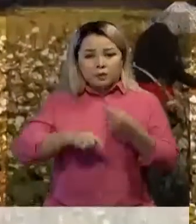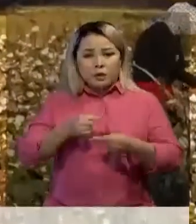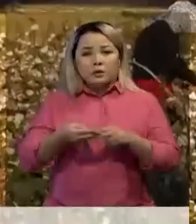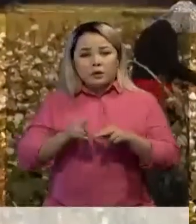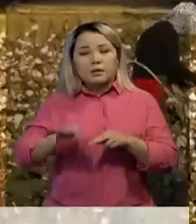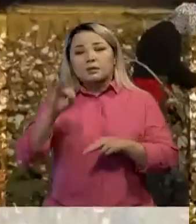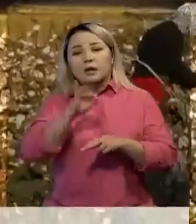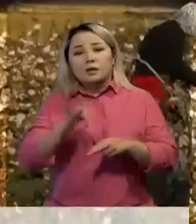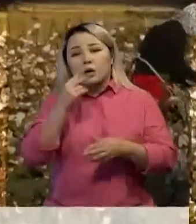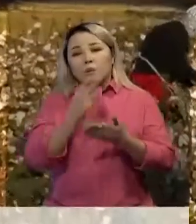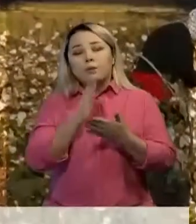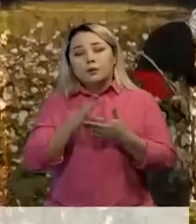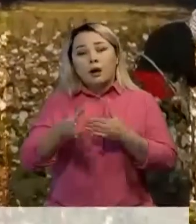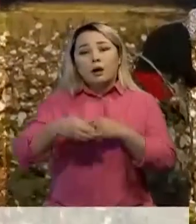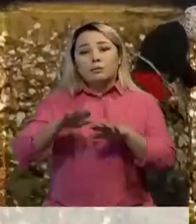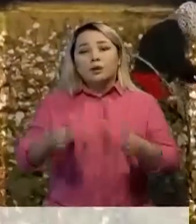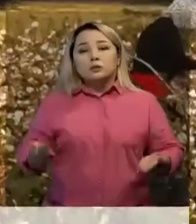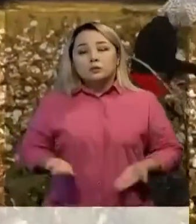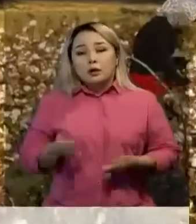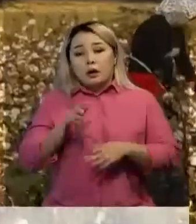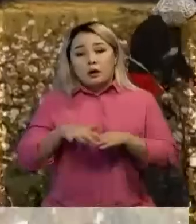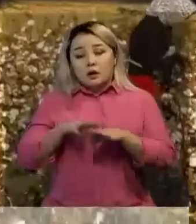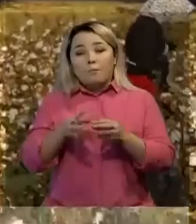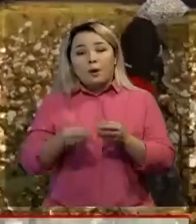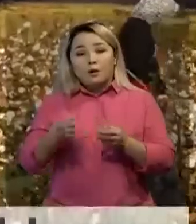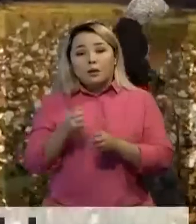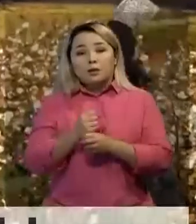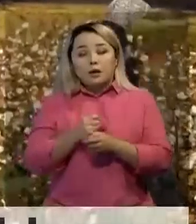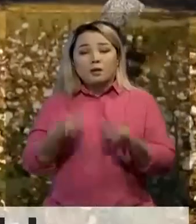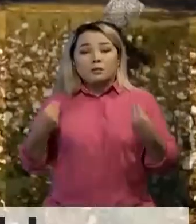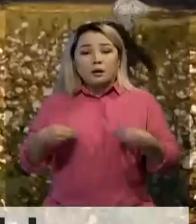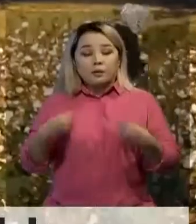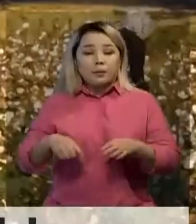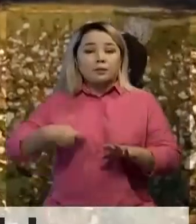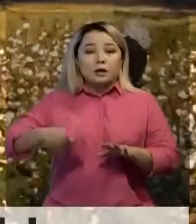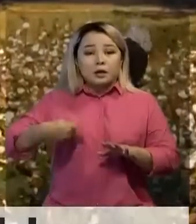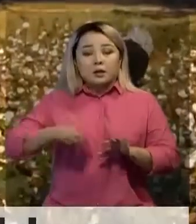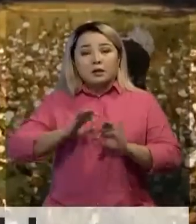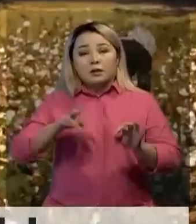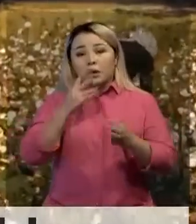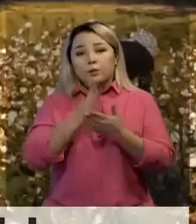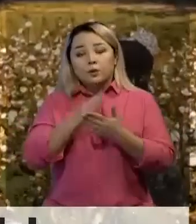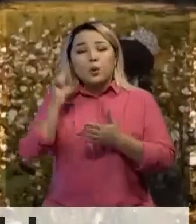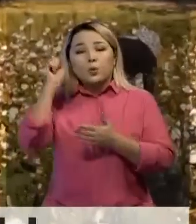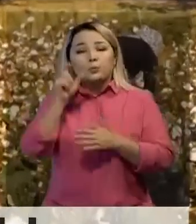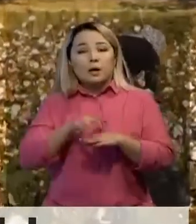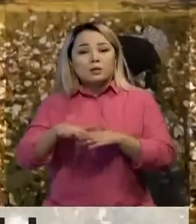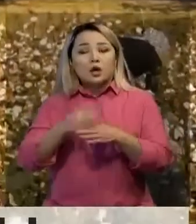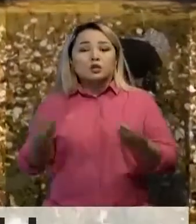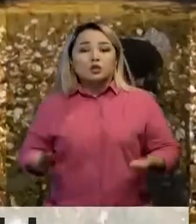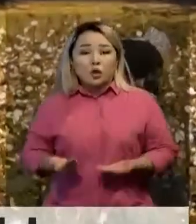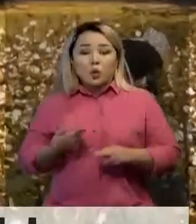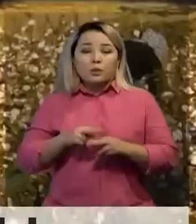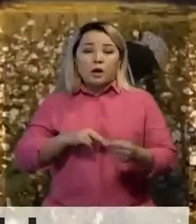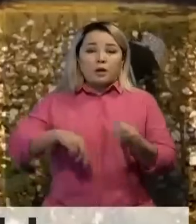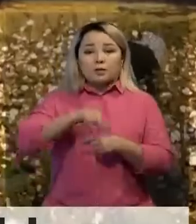ғатысыта тәрекей директерді ғоса аймақты мекендеген қалықтың мақтадан кейем тегіп кейгені айтылады. Содан бері өзбек қалқының тұныстыршылығынды бұл